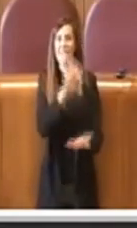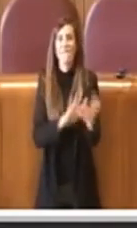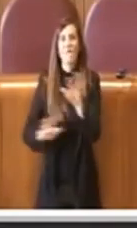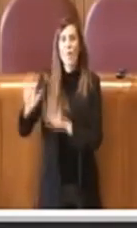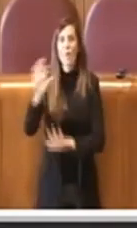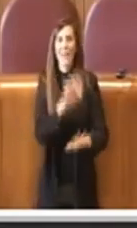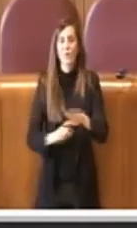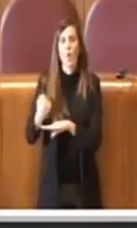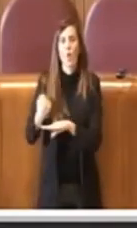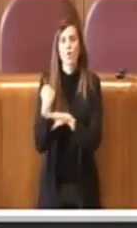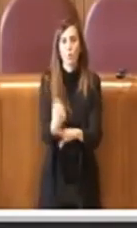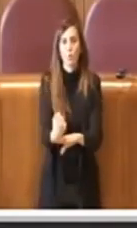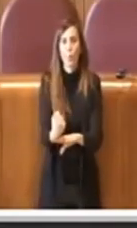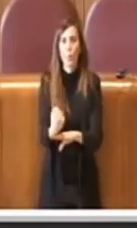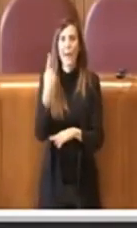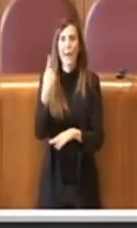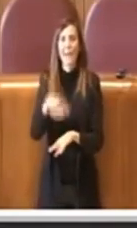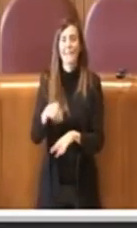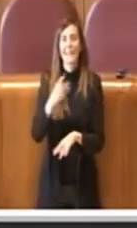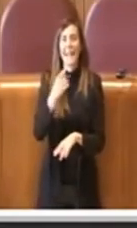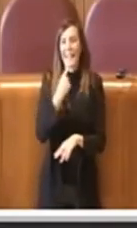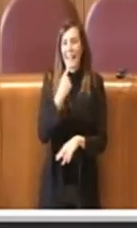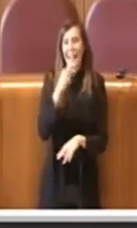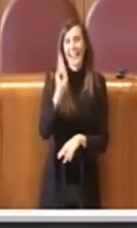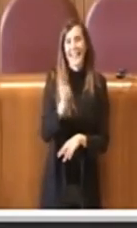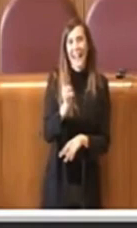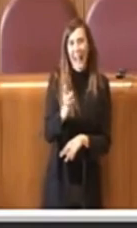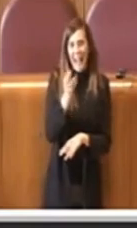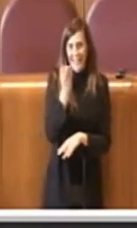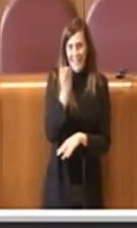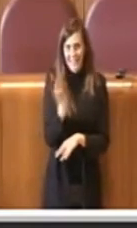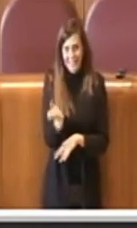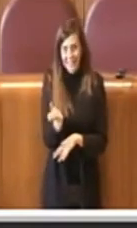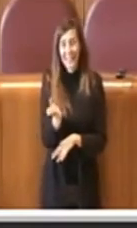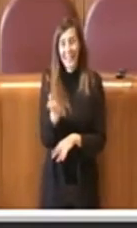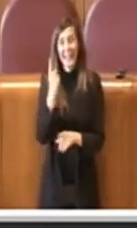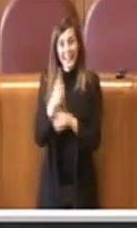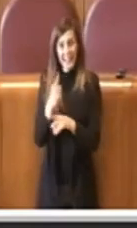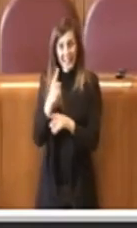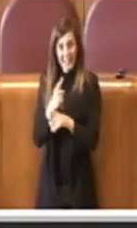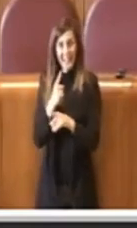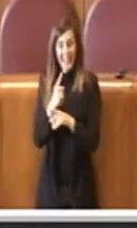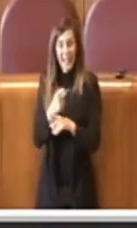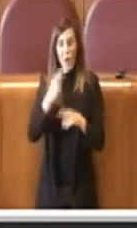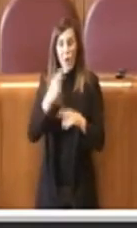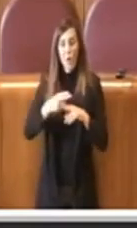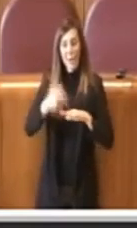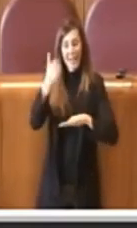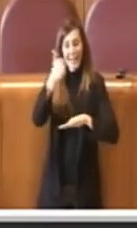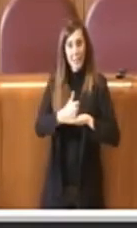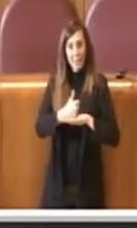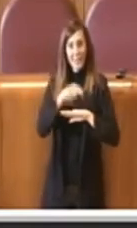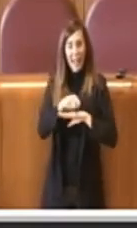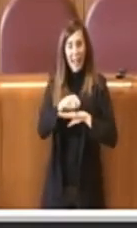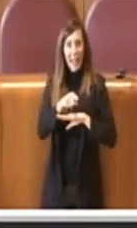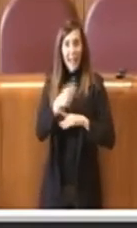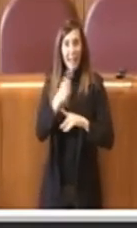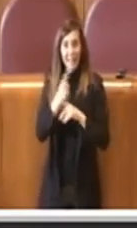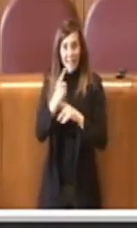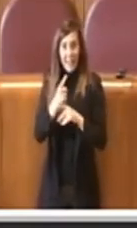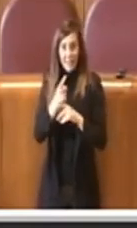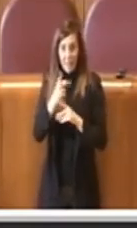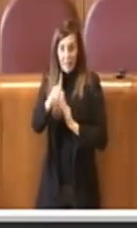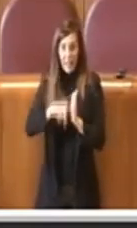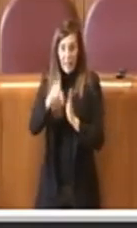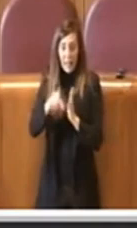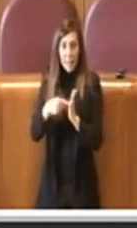supporto all'utenza Taxi, che dovrà essere questo servizio istituito da Roma Capitale tramite apposita delibera di